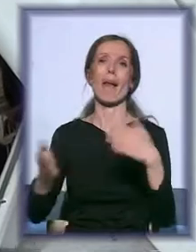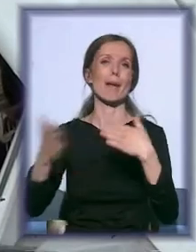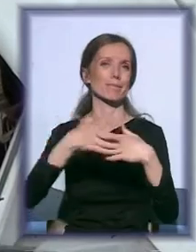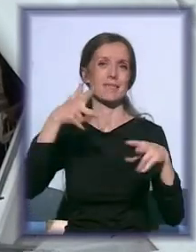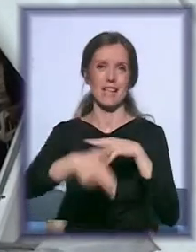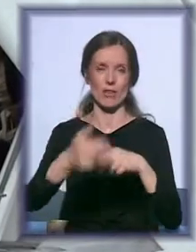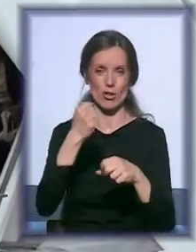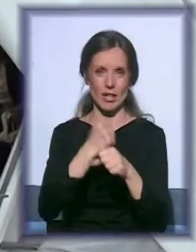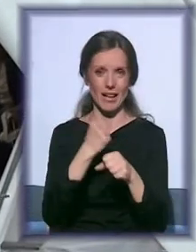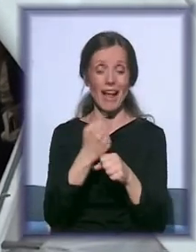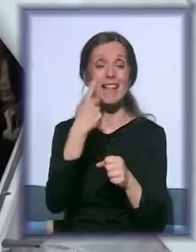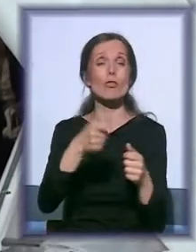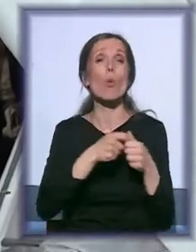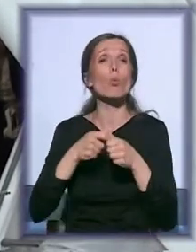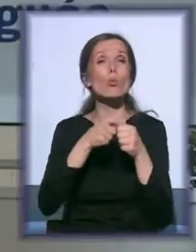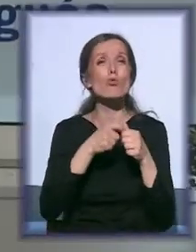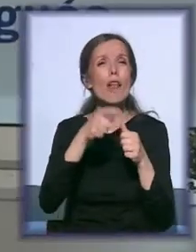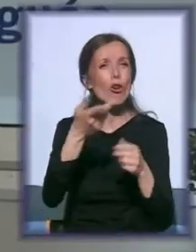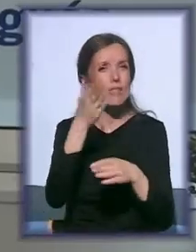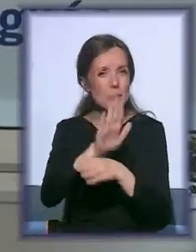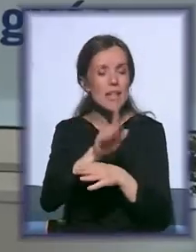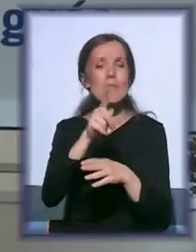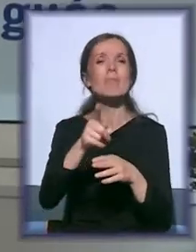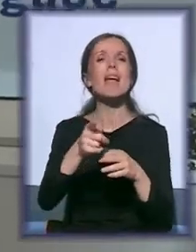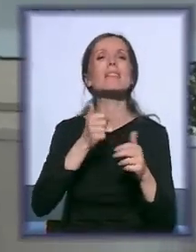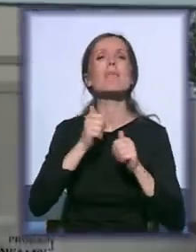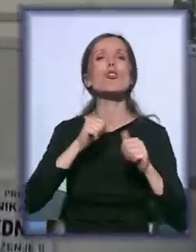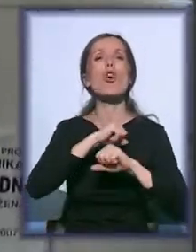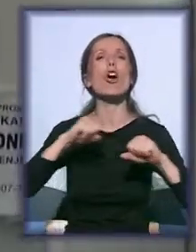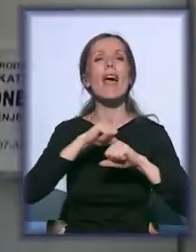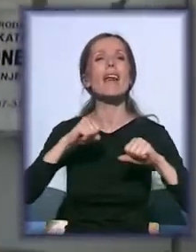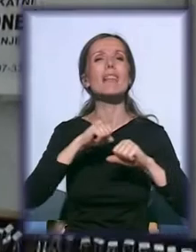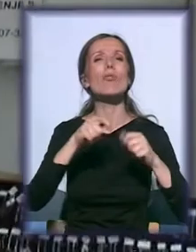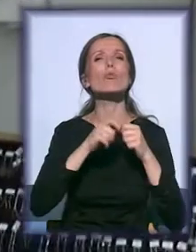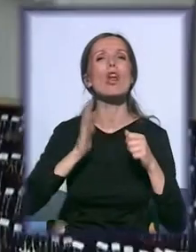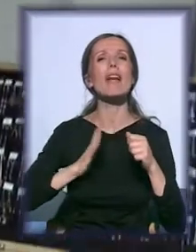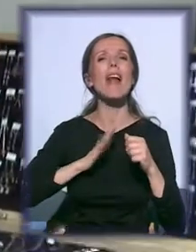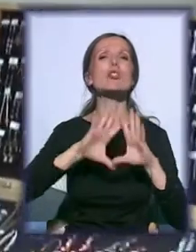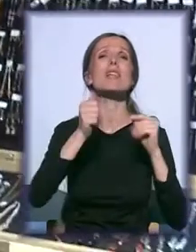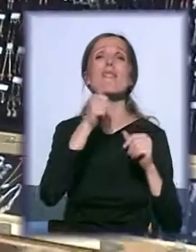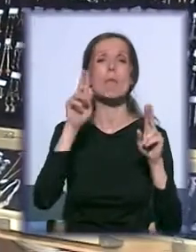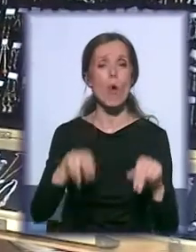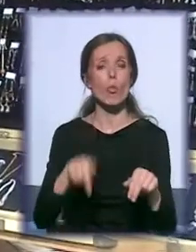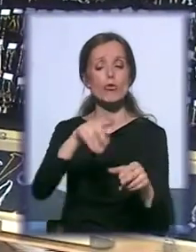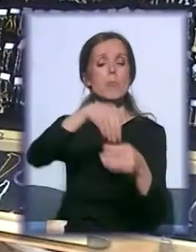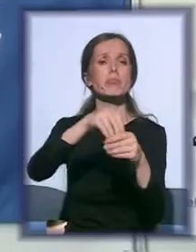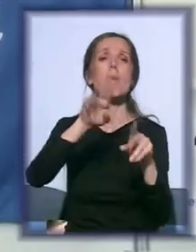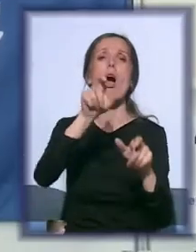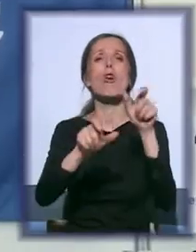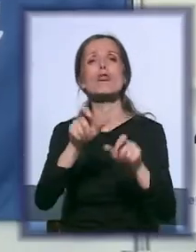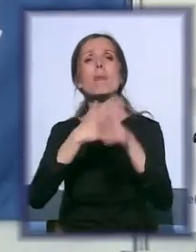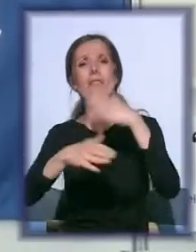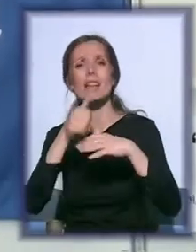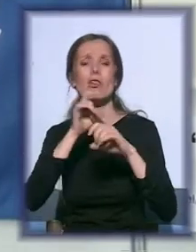udruženja koje se predstavilo na sajmu je Sportsko-rekreativno udruženje građana Sve je moguće, koje okuplja osobe sa i bez invaliditeta.